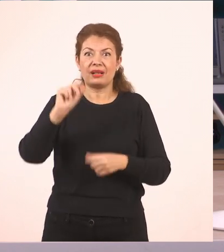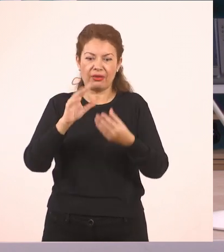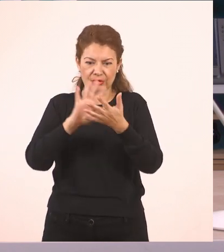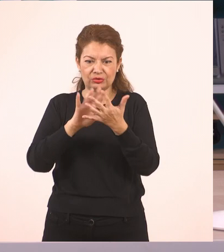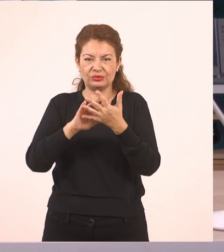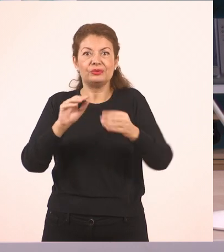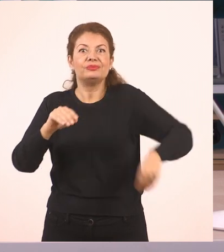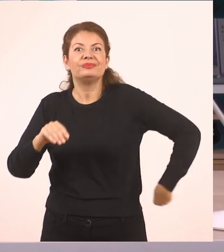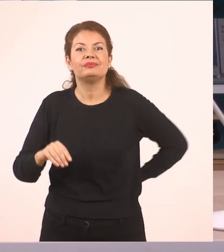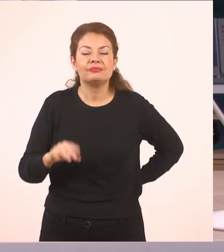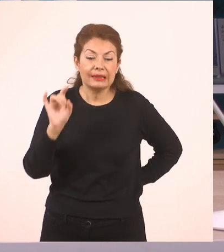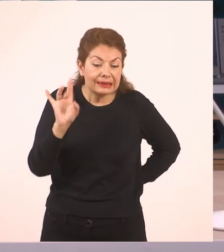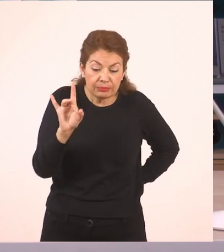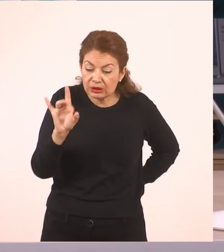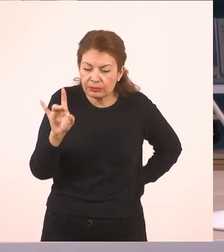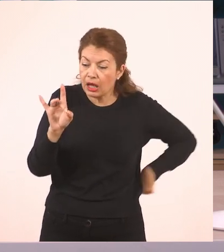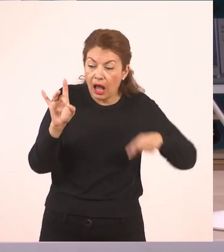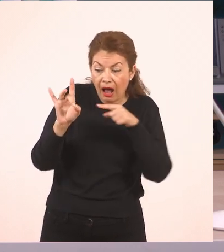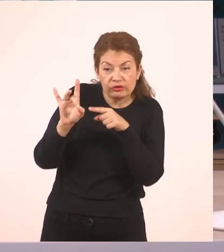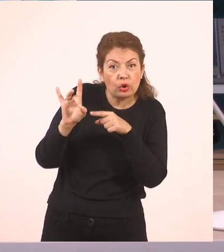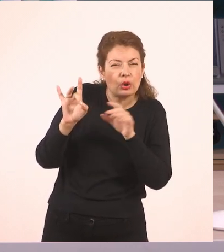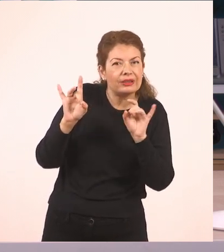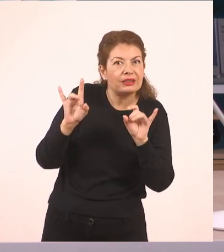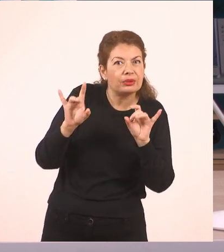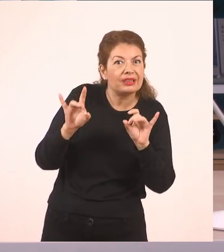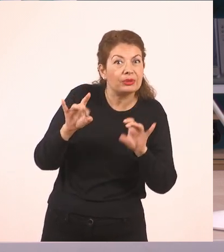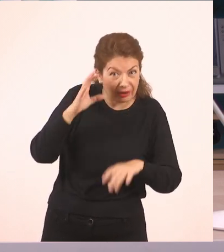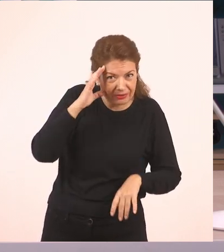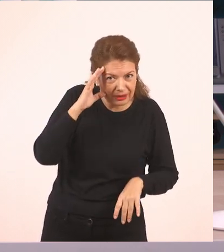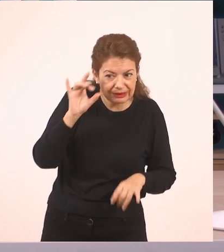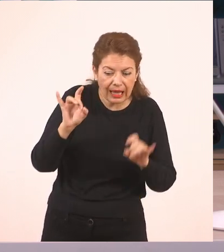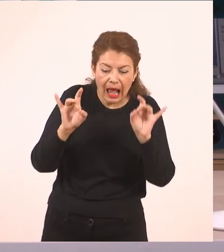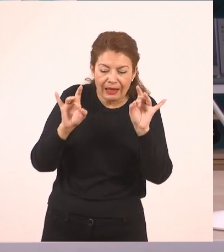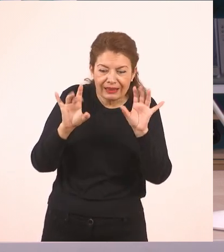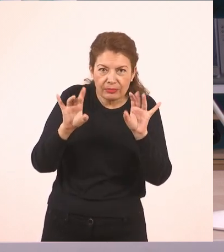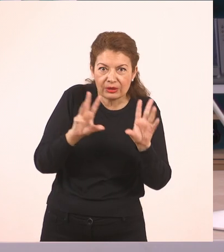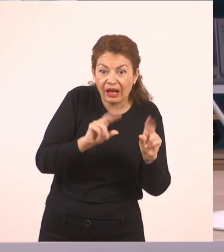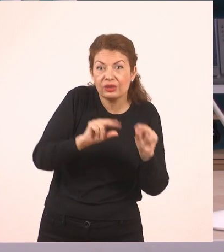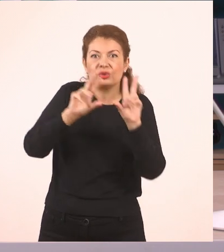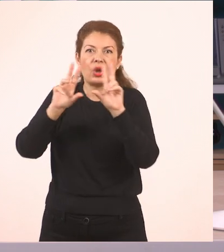μου. Ποιο είναι το τίποτα. Ναι, το κουλουράκι μας. Το 0.